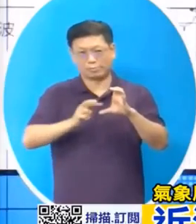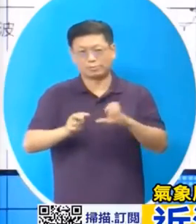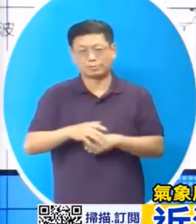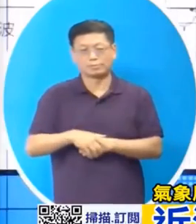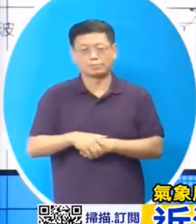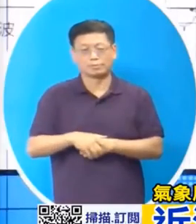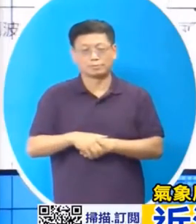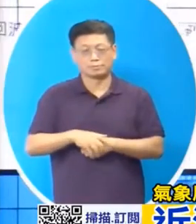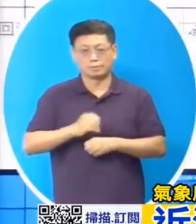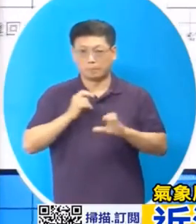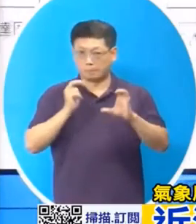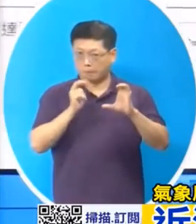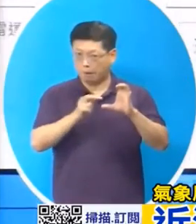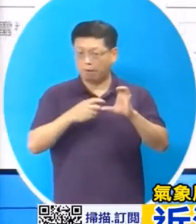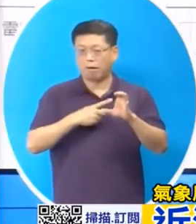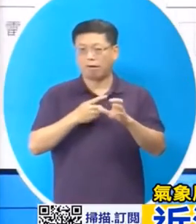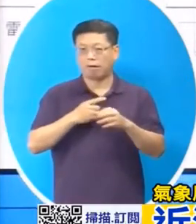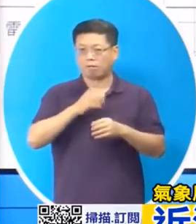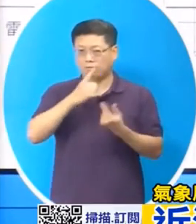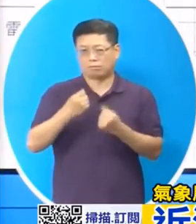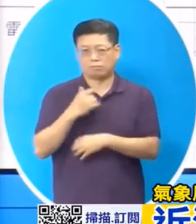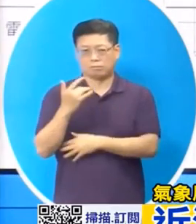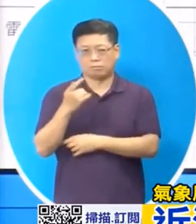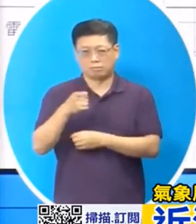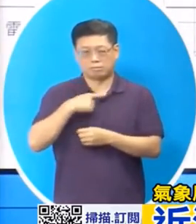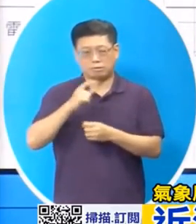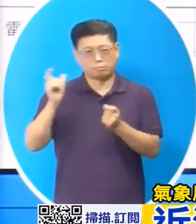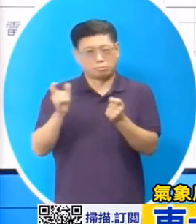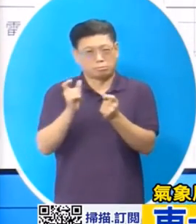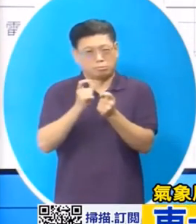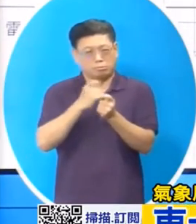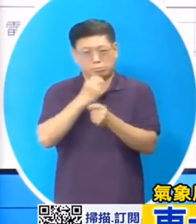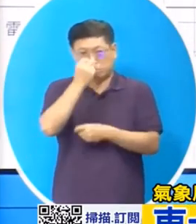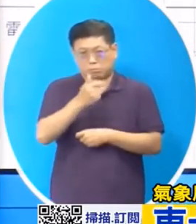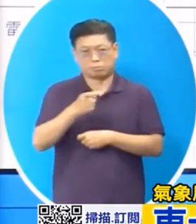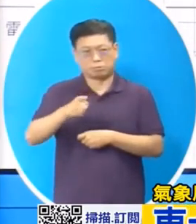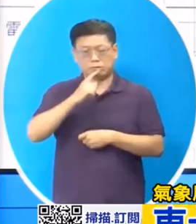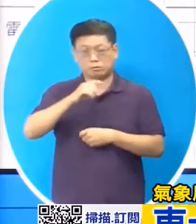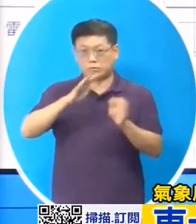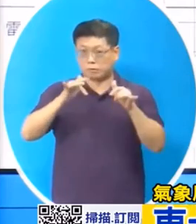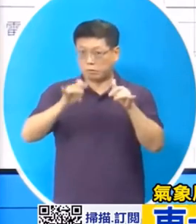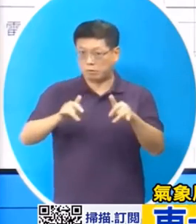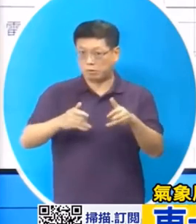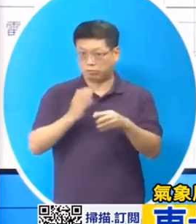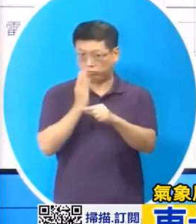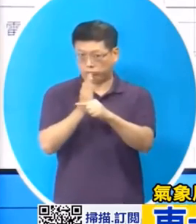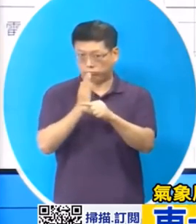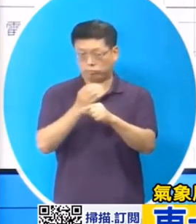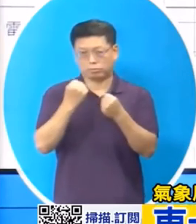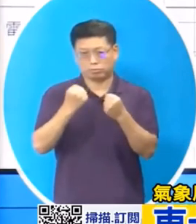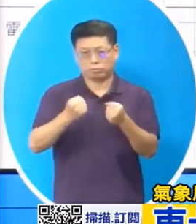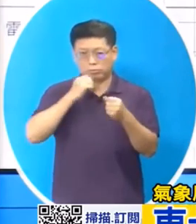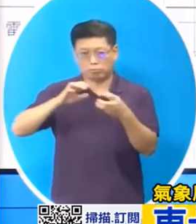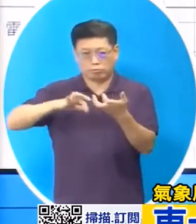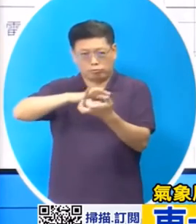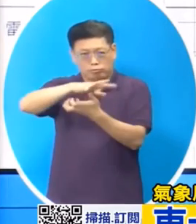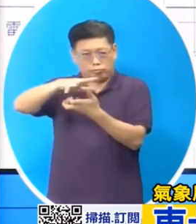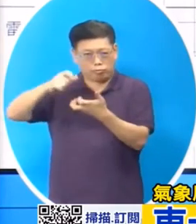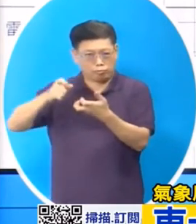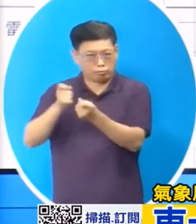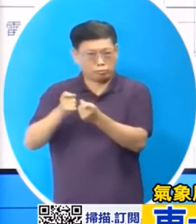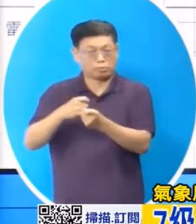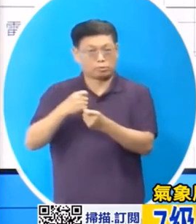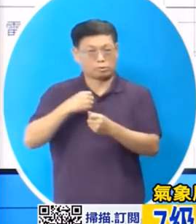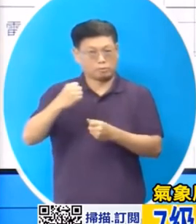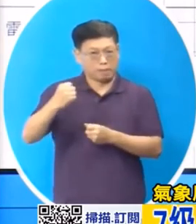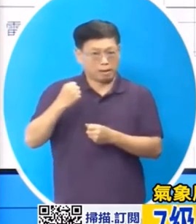从雷达资料上我们还是可以看到参数台风的特性它的风与结构是集中在环流附近尤其强风